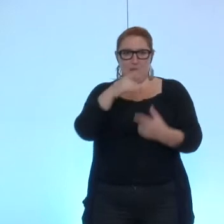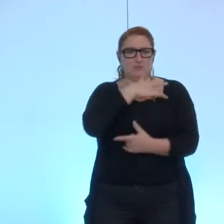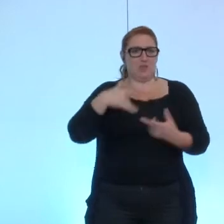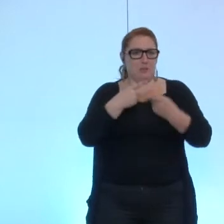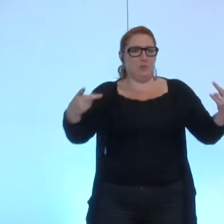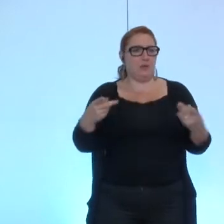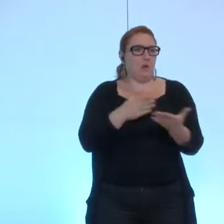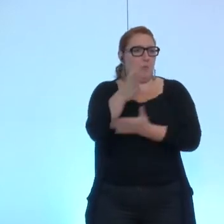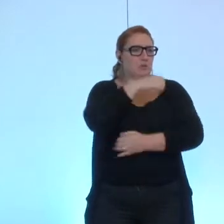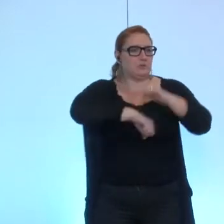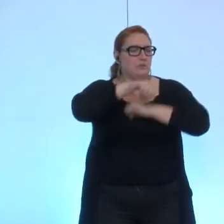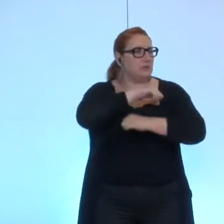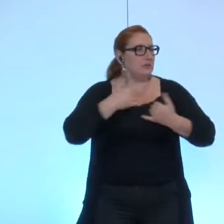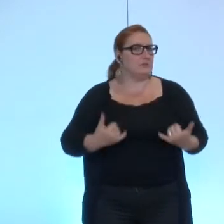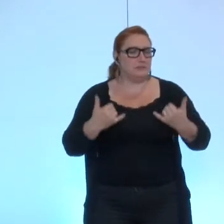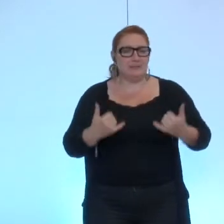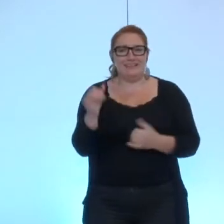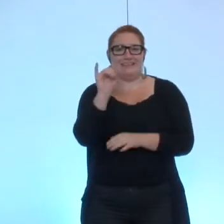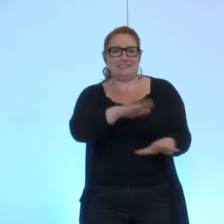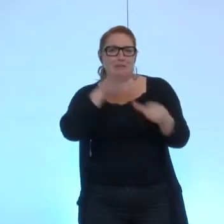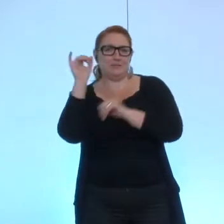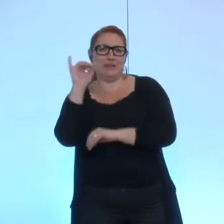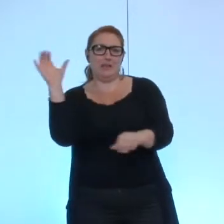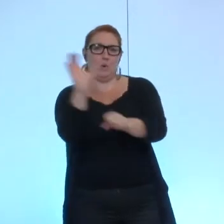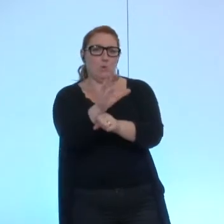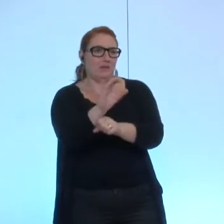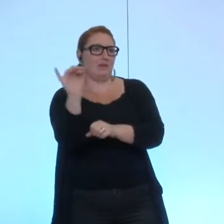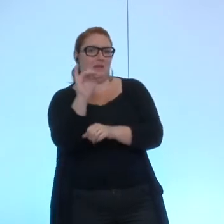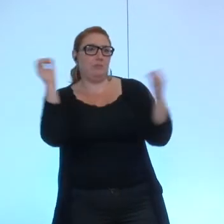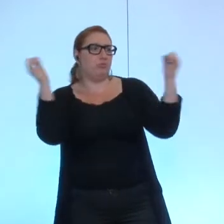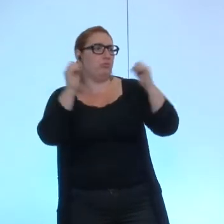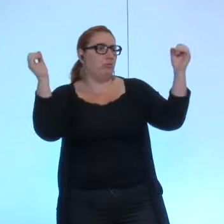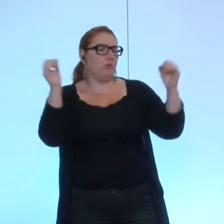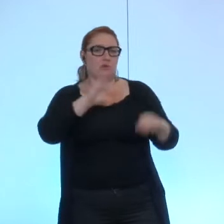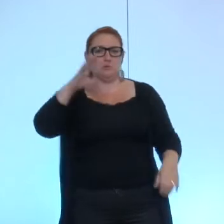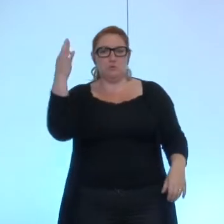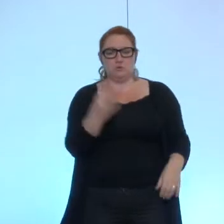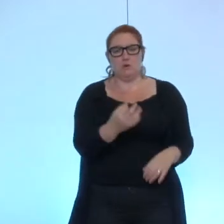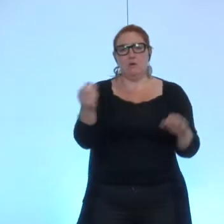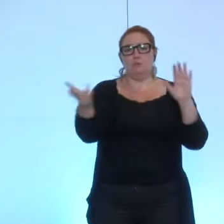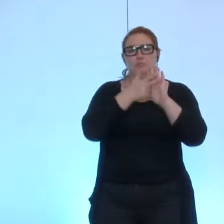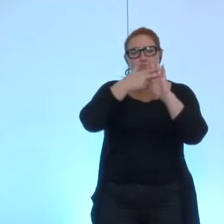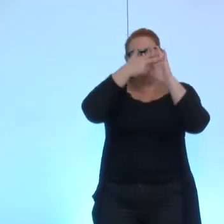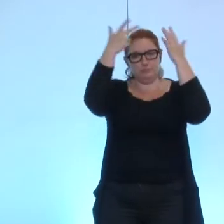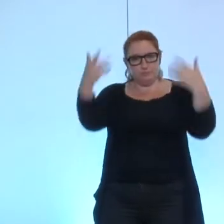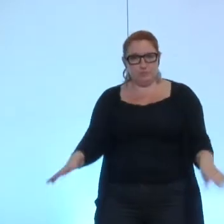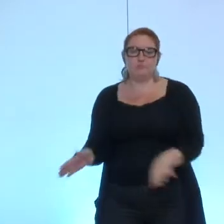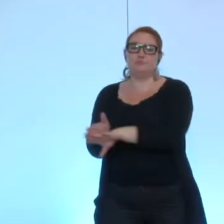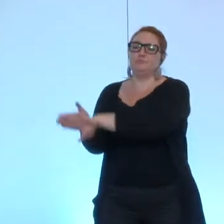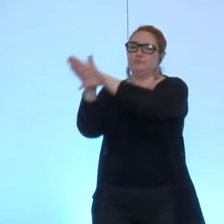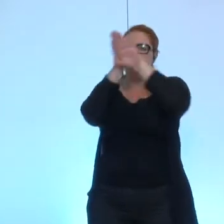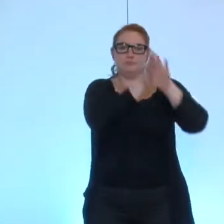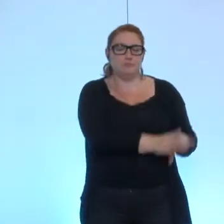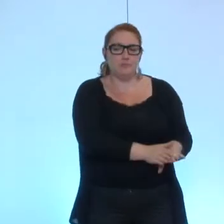qui s'abstient qui est contre qui est pour unanimité cette délibération est adoptée